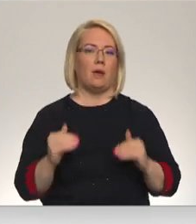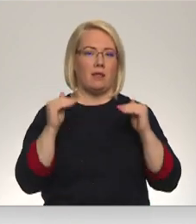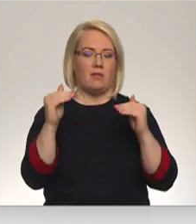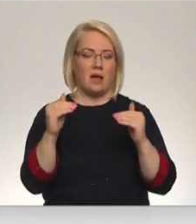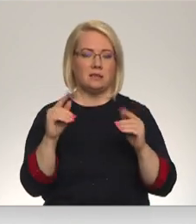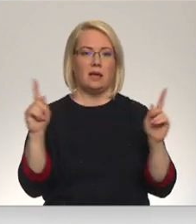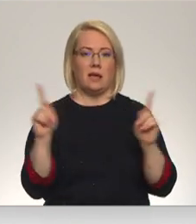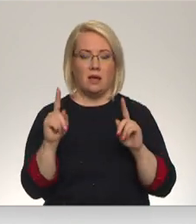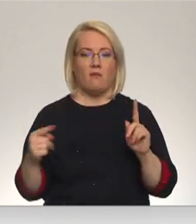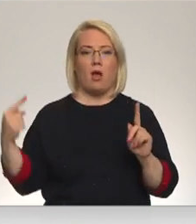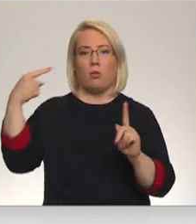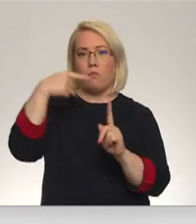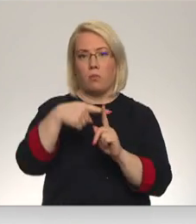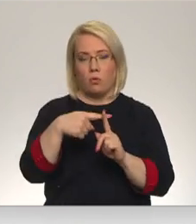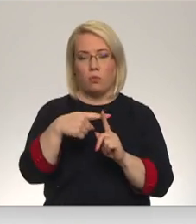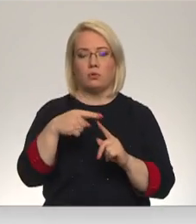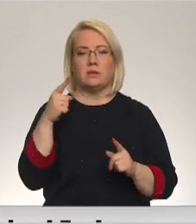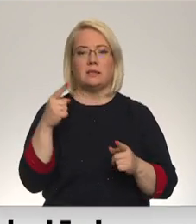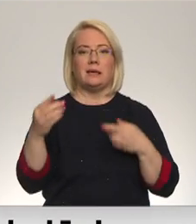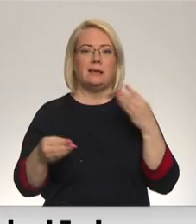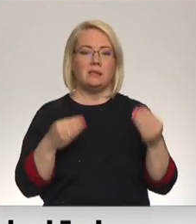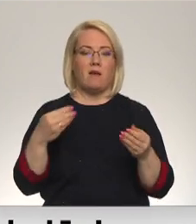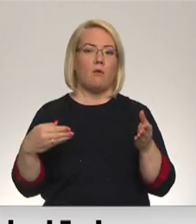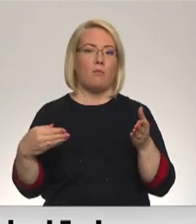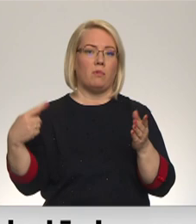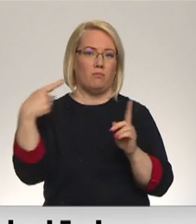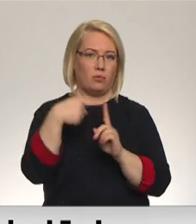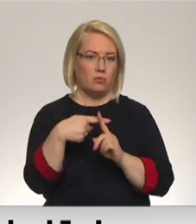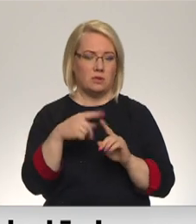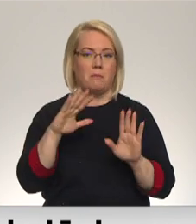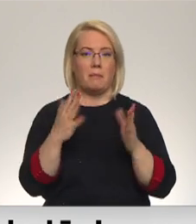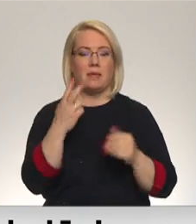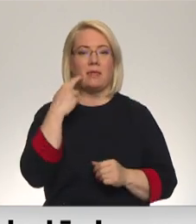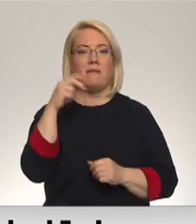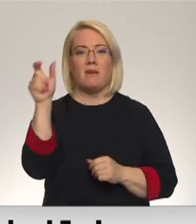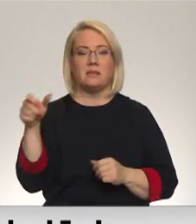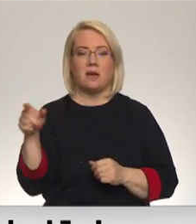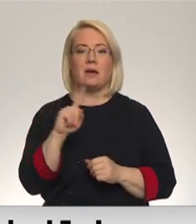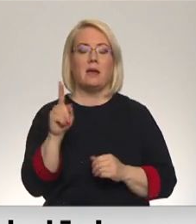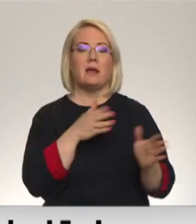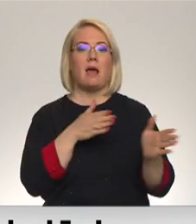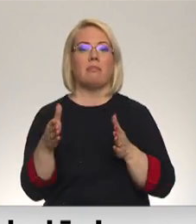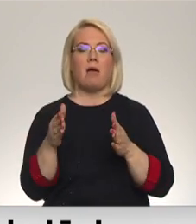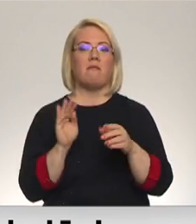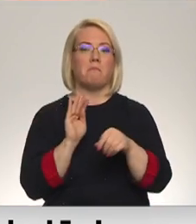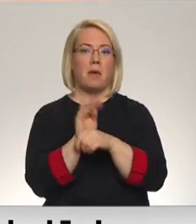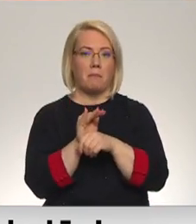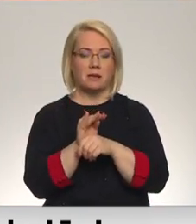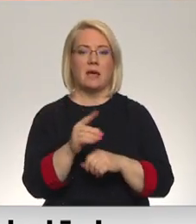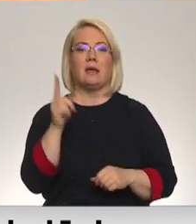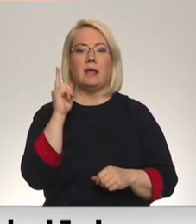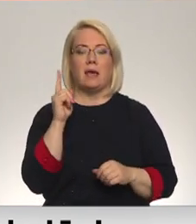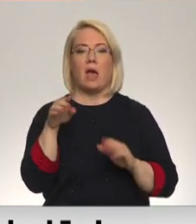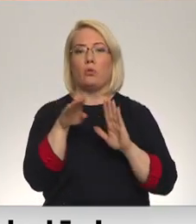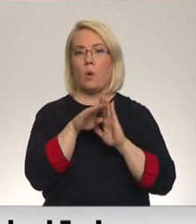šis izdevums klāt. Taču vecāki kopumā ir gatavi piemaksāt, bet tikai pie